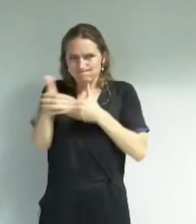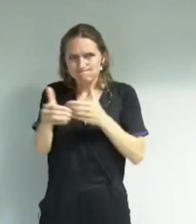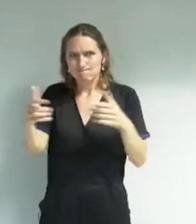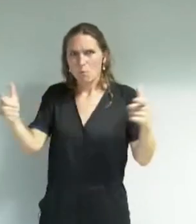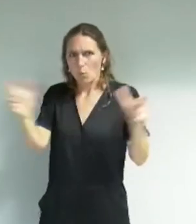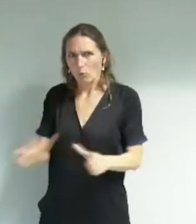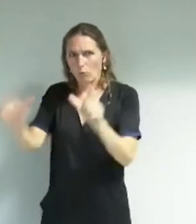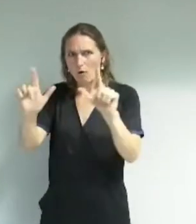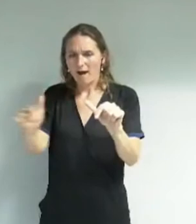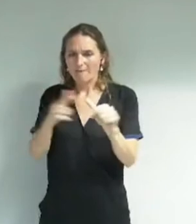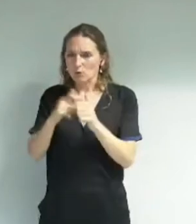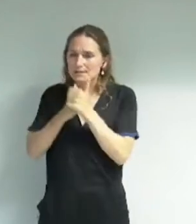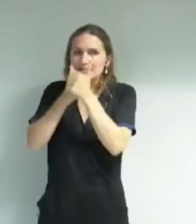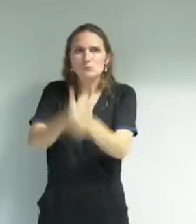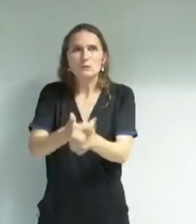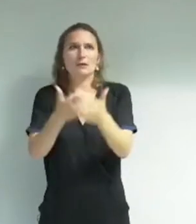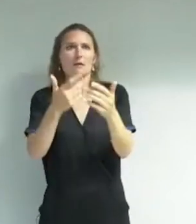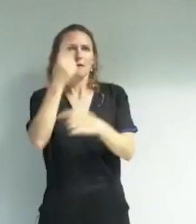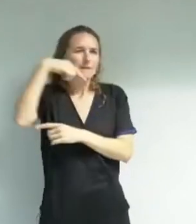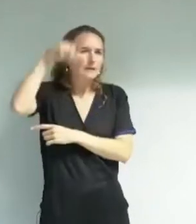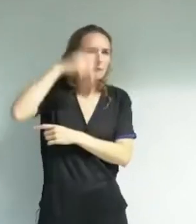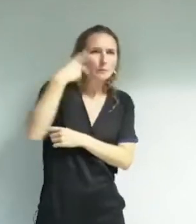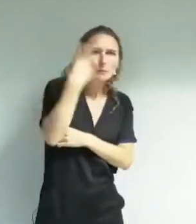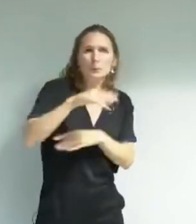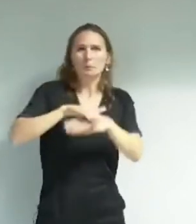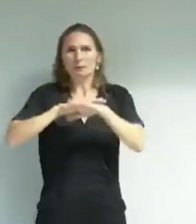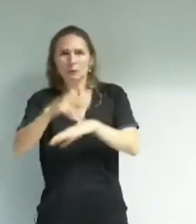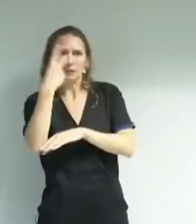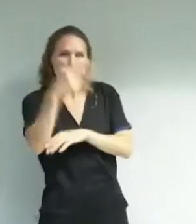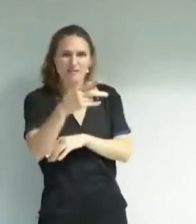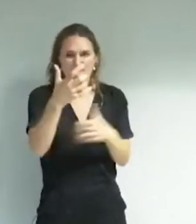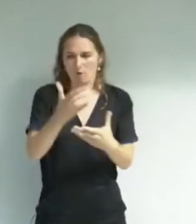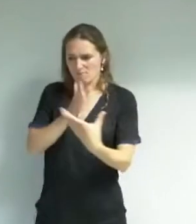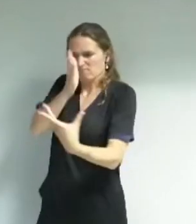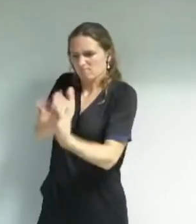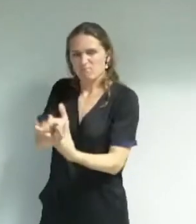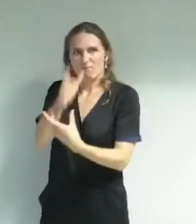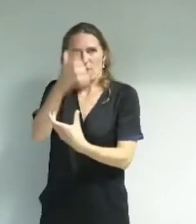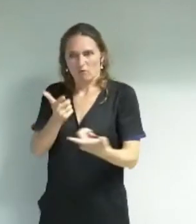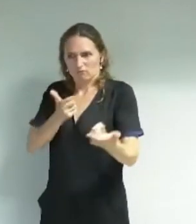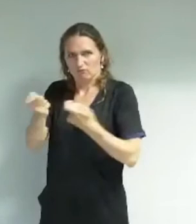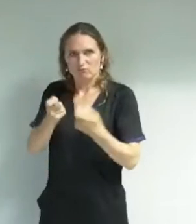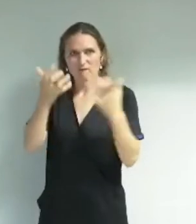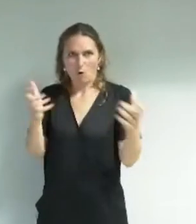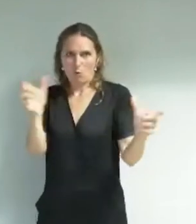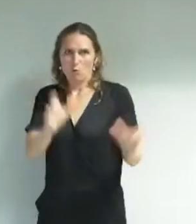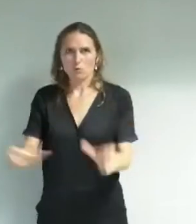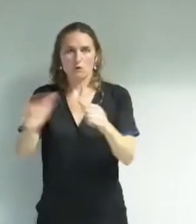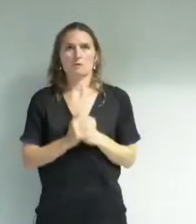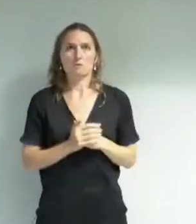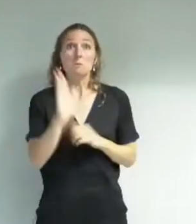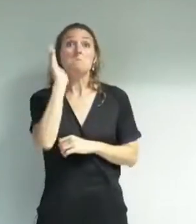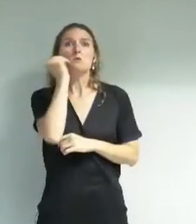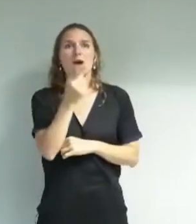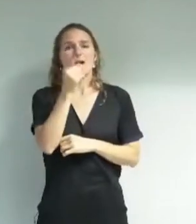prétextes divers que vous énumérez vous voulez peser lourdement sur la création et de ce fait vous